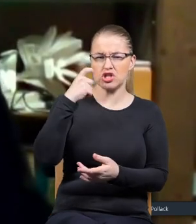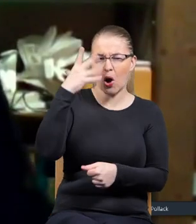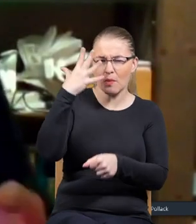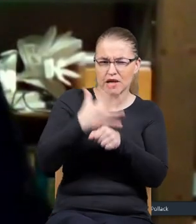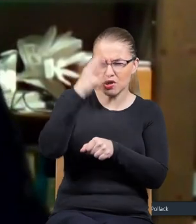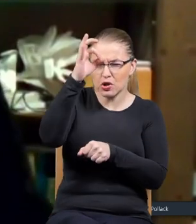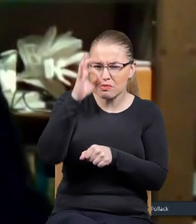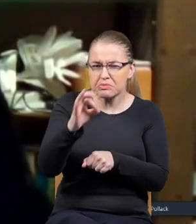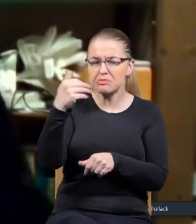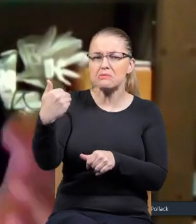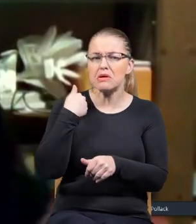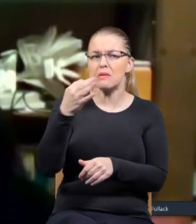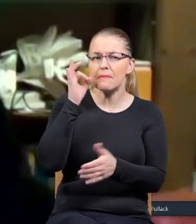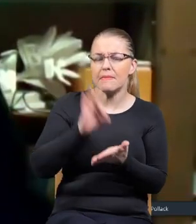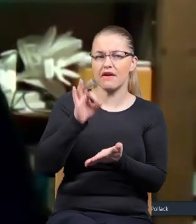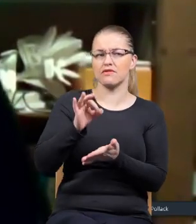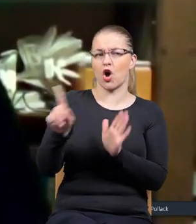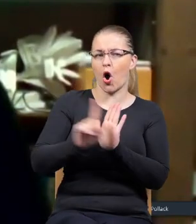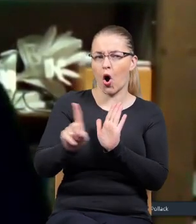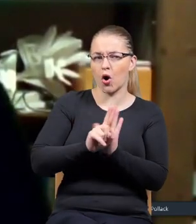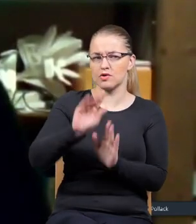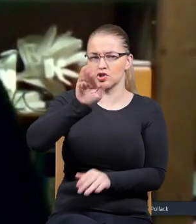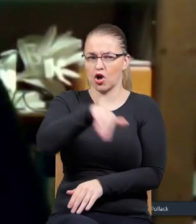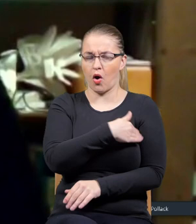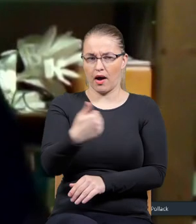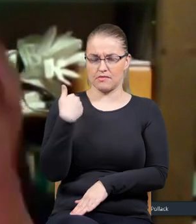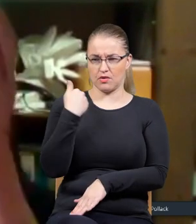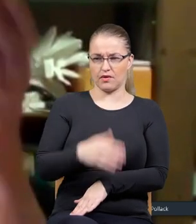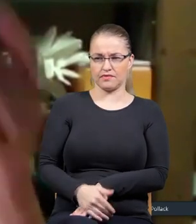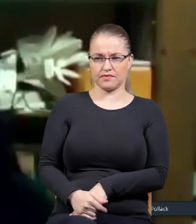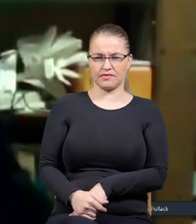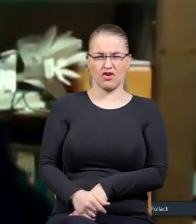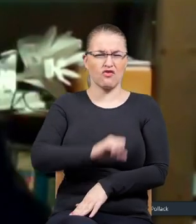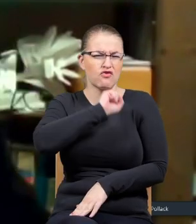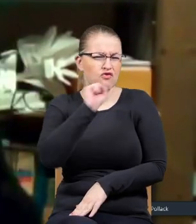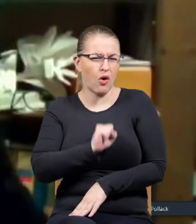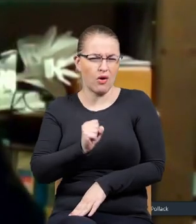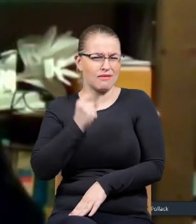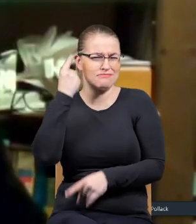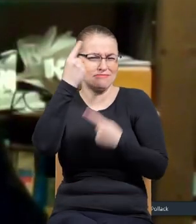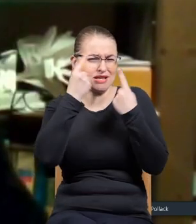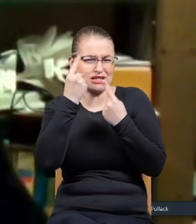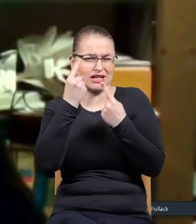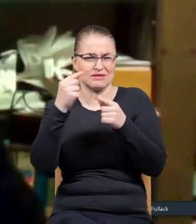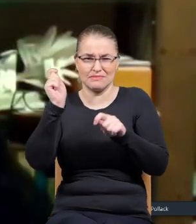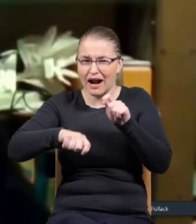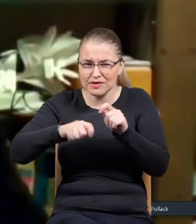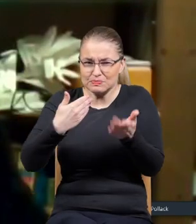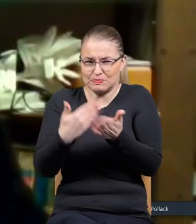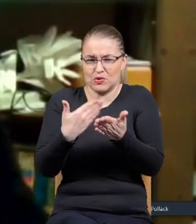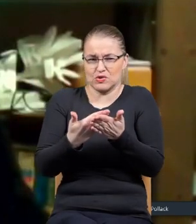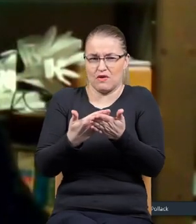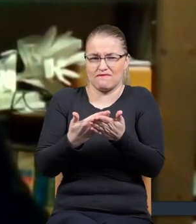% byłem pewien, że właśnie chodziłem jeszcze do szkoły. W ogóle nie przyszło mi do głowy, żeby to sprawdzić, bo to było